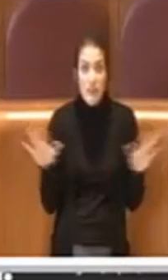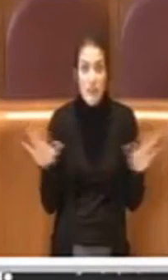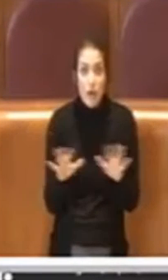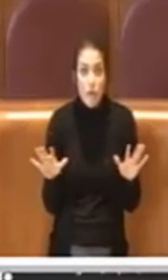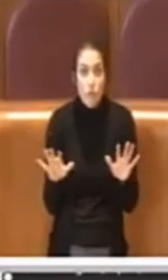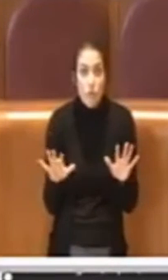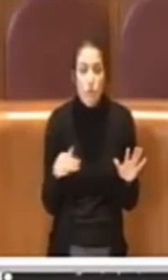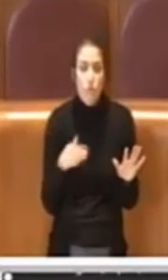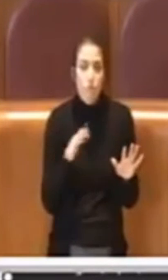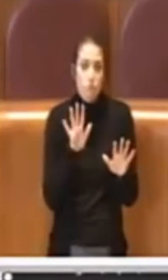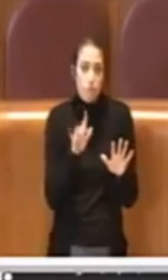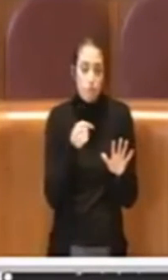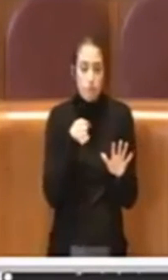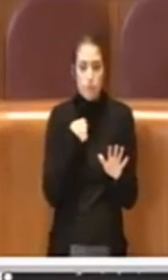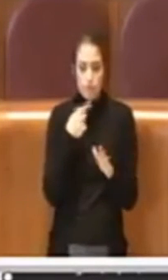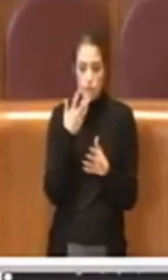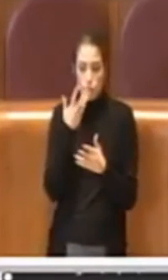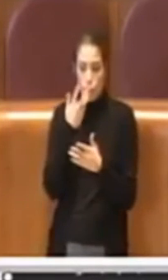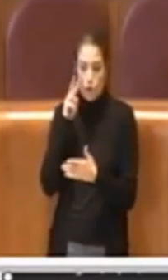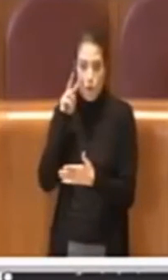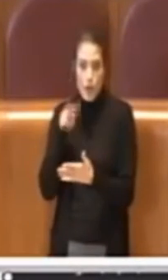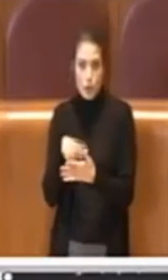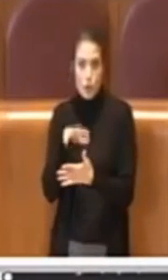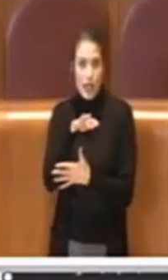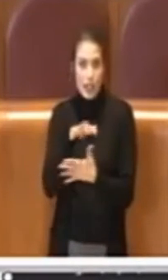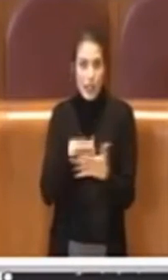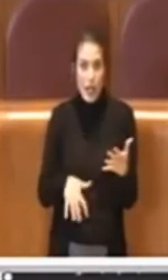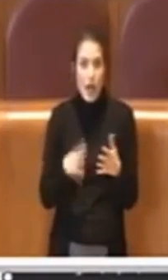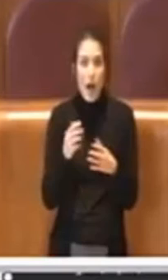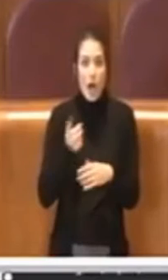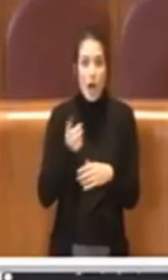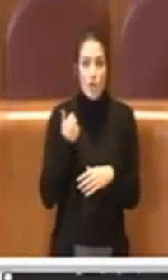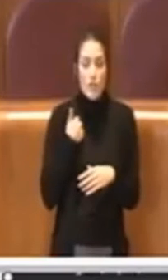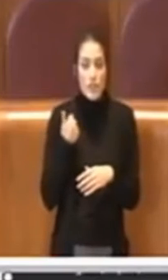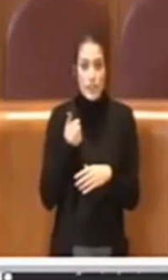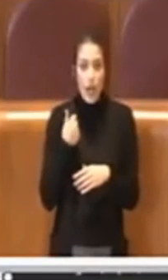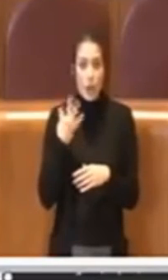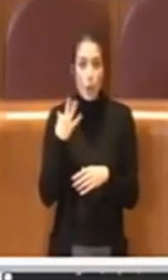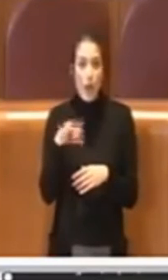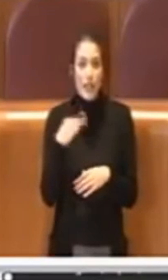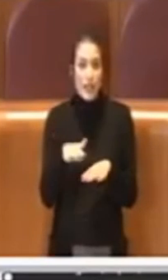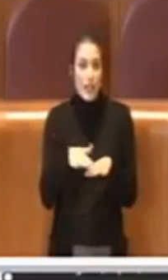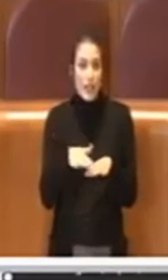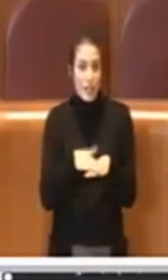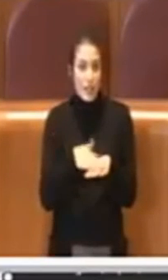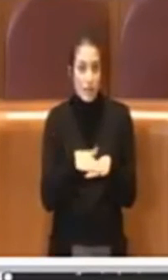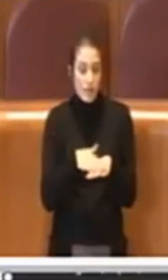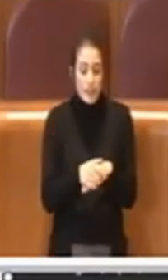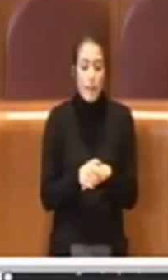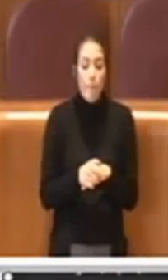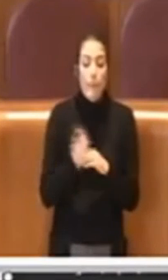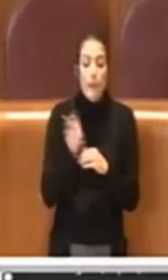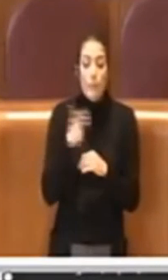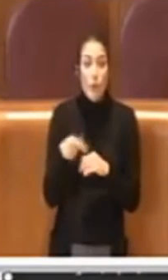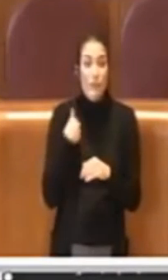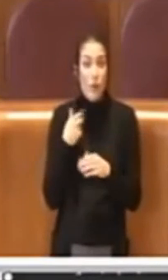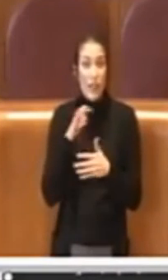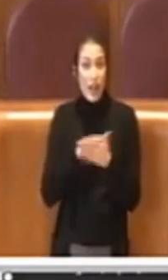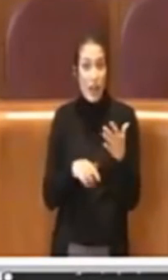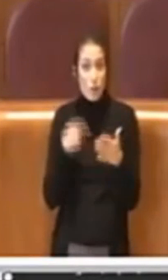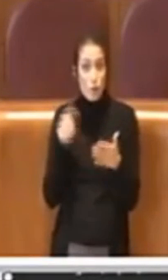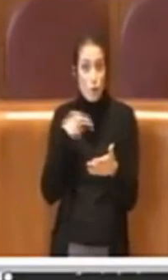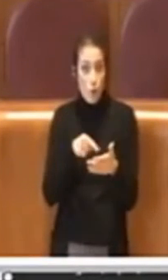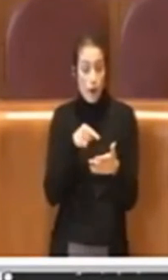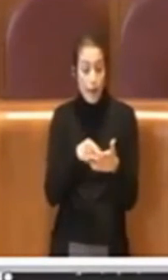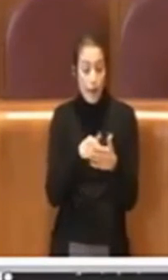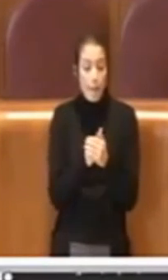Beh, allora io mi andrei a leggere la relazione dell'Agenzia per la Qualità dei Servizi, perché da questa relazione